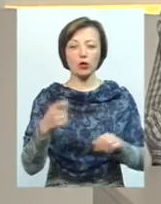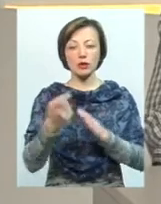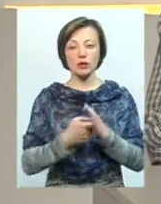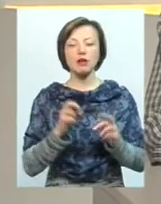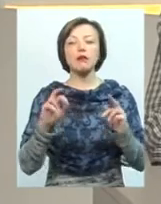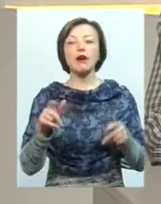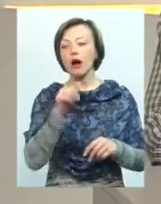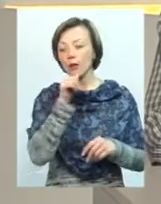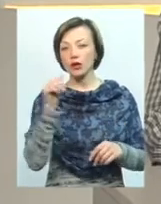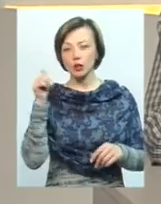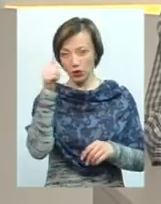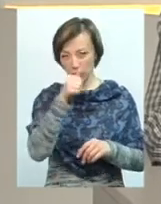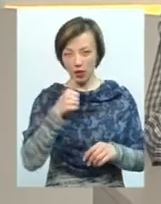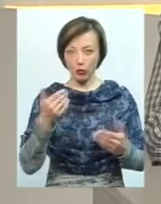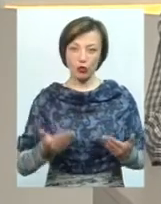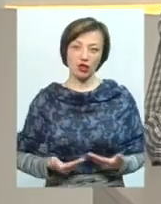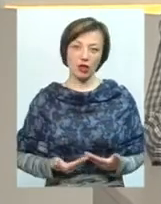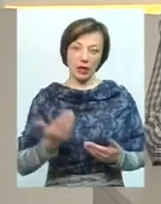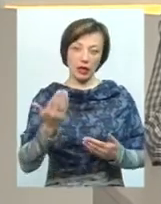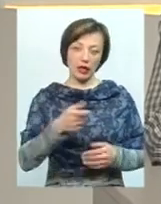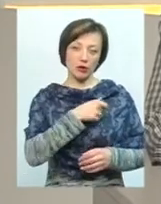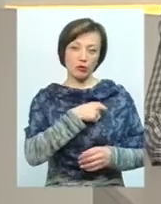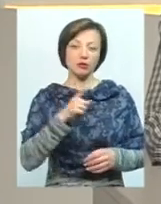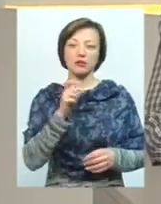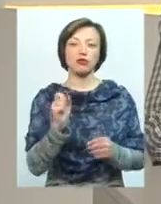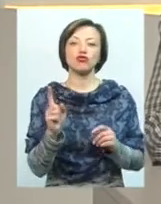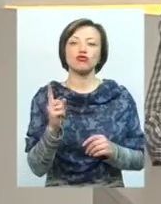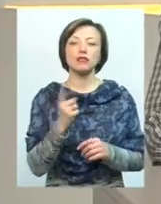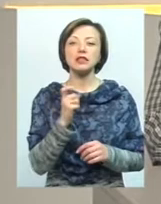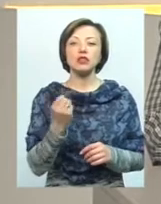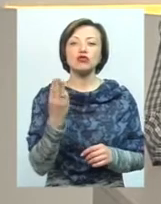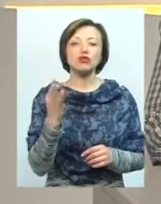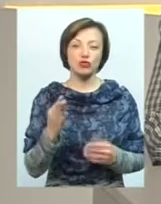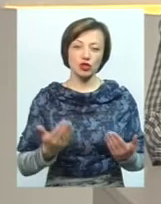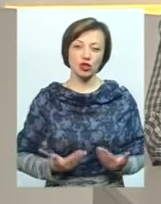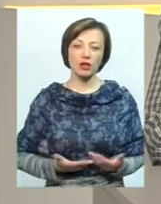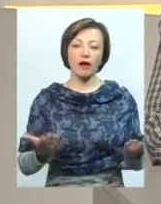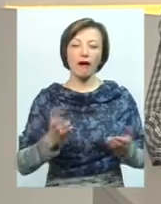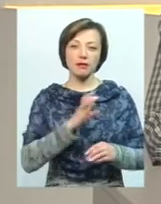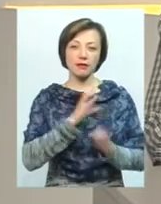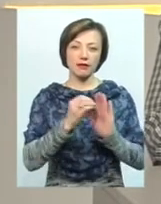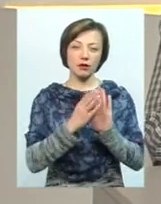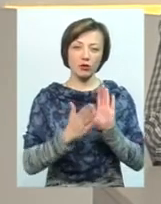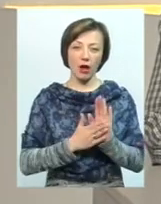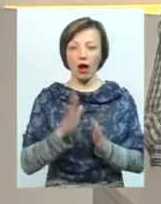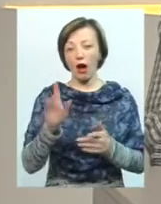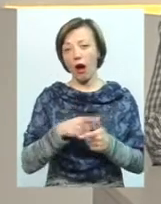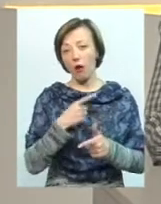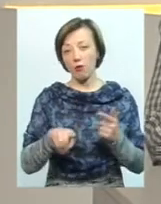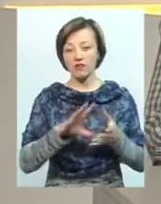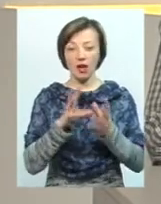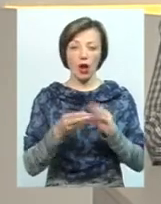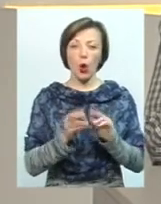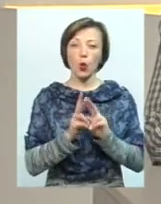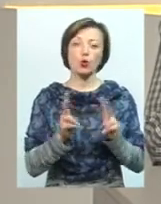як минулий рік прожили їхні обранці, за що вони жили, які вони статки задекларували, або взагалі хто